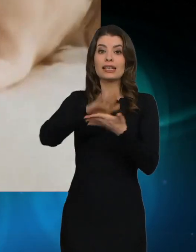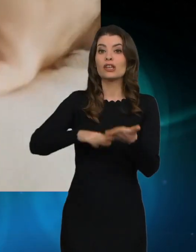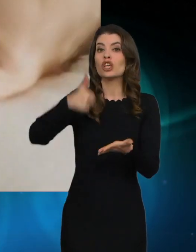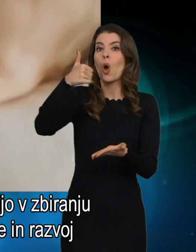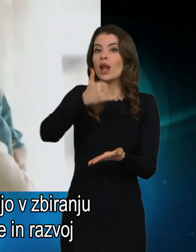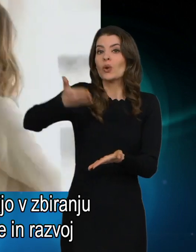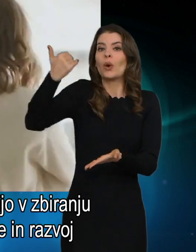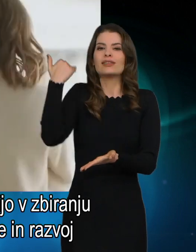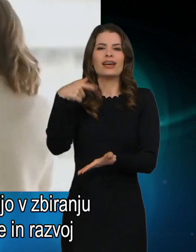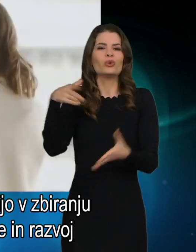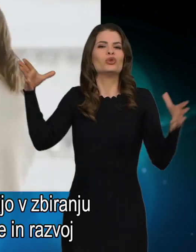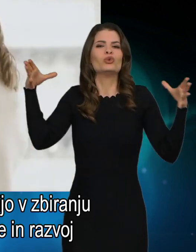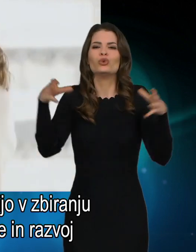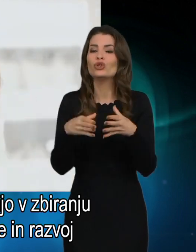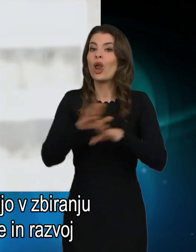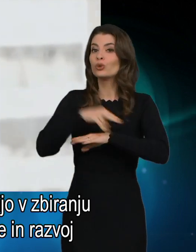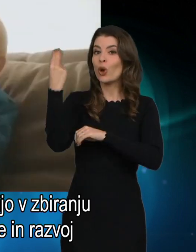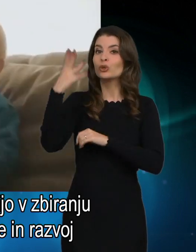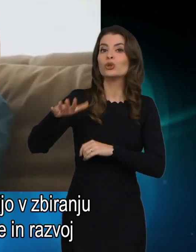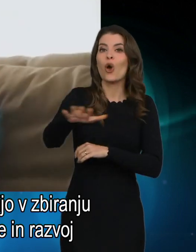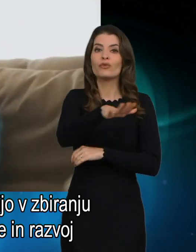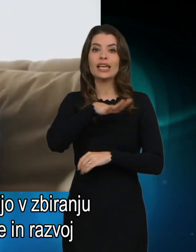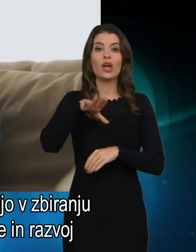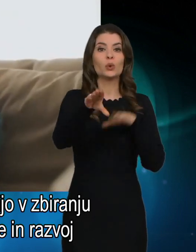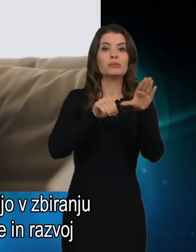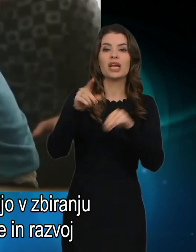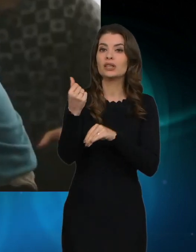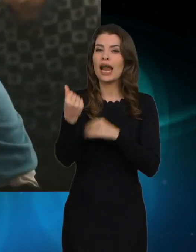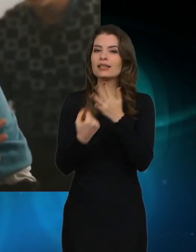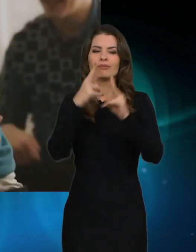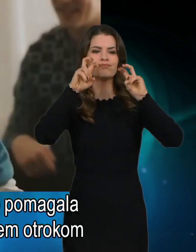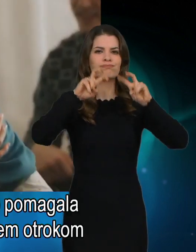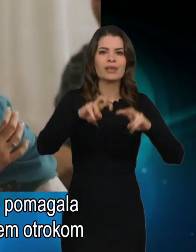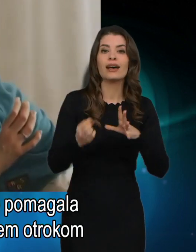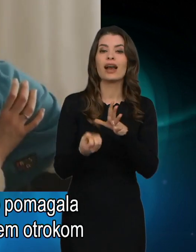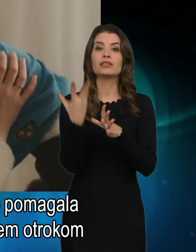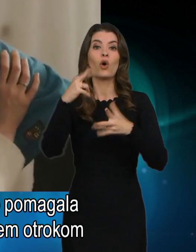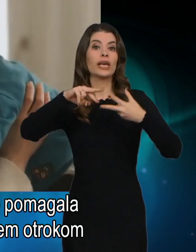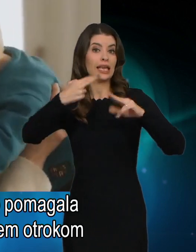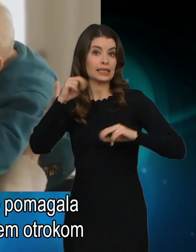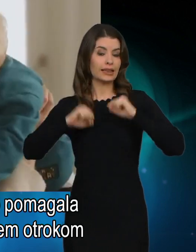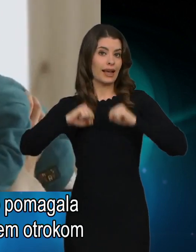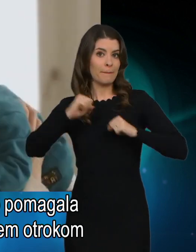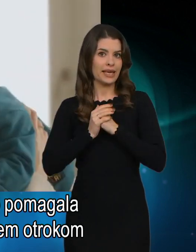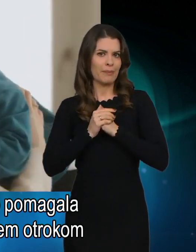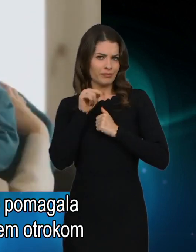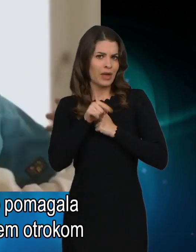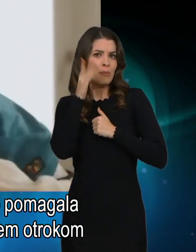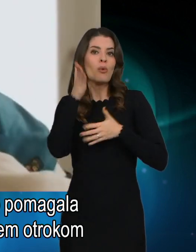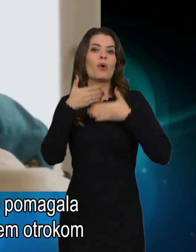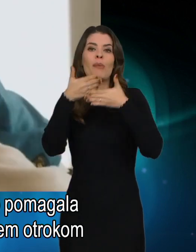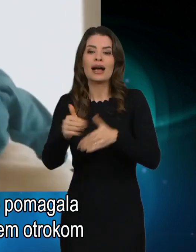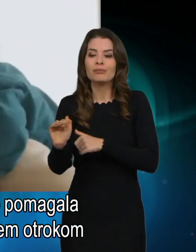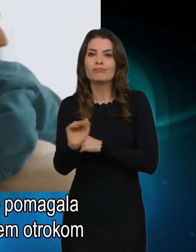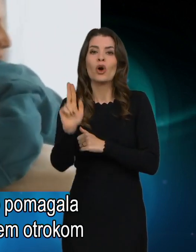Združuje vso Slovenijo v zbiranju sredstev za raziskave in razvoj genske terapije, ki bo pomagala malemu